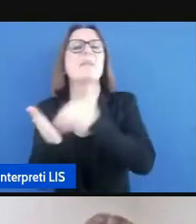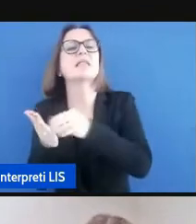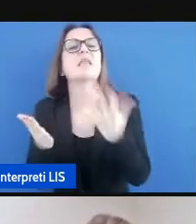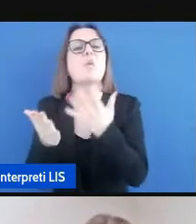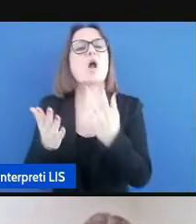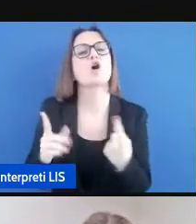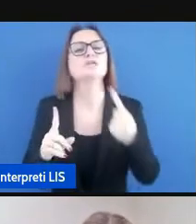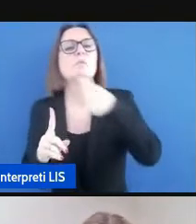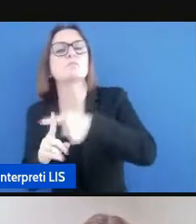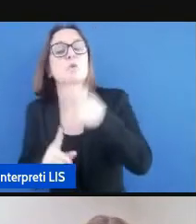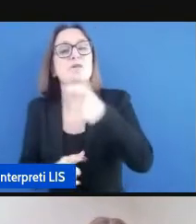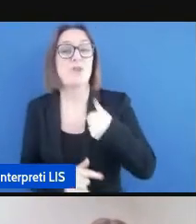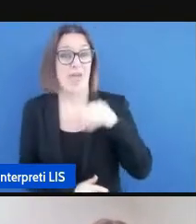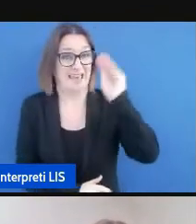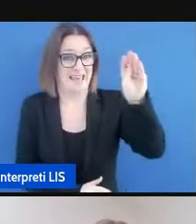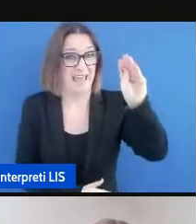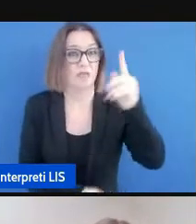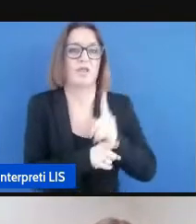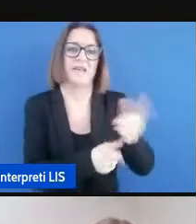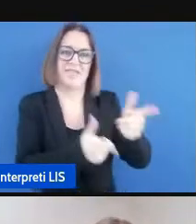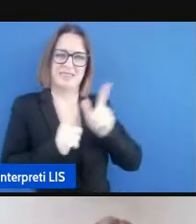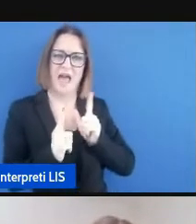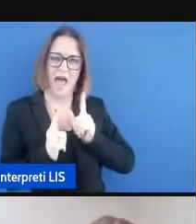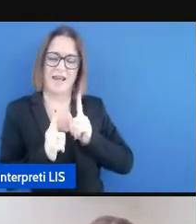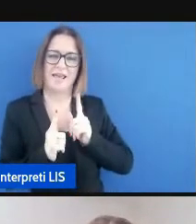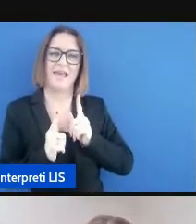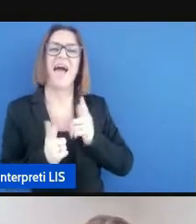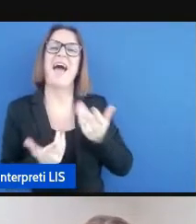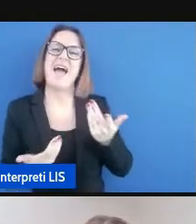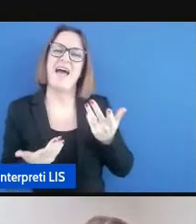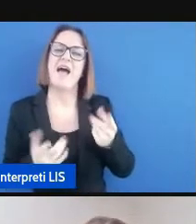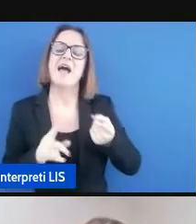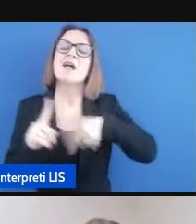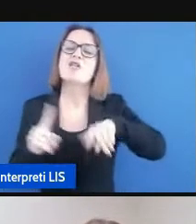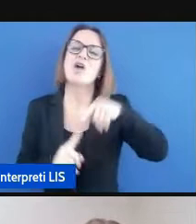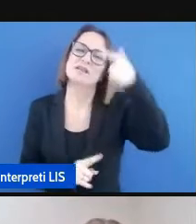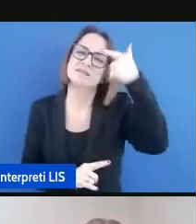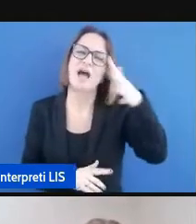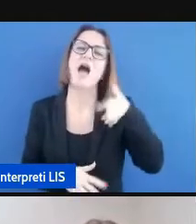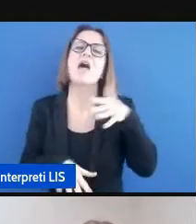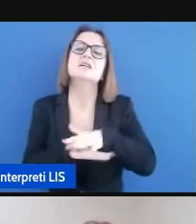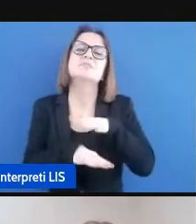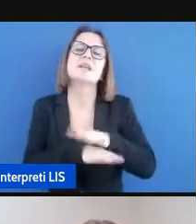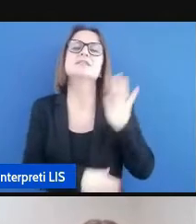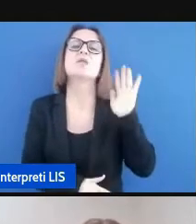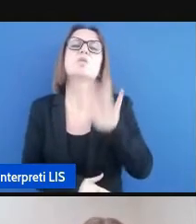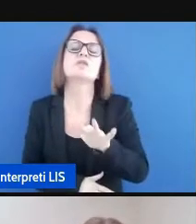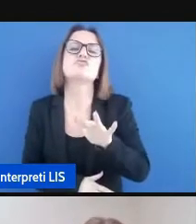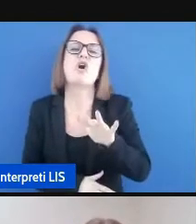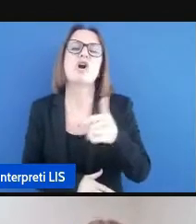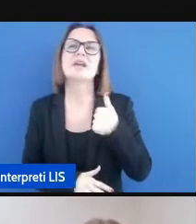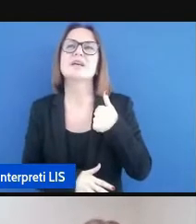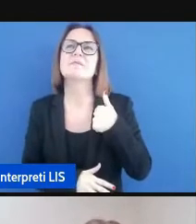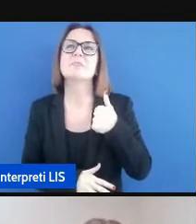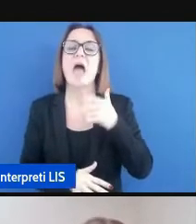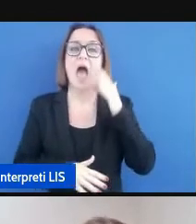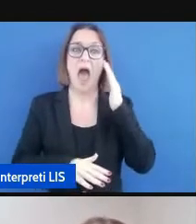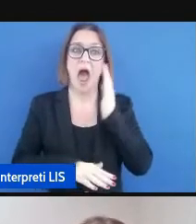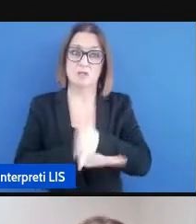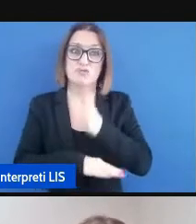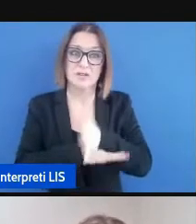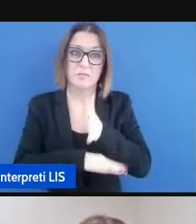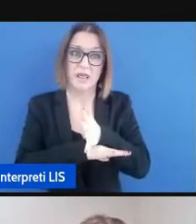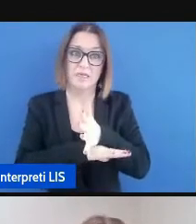te lo chiede noi sappiamo dalla nostra esperienza quotidiana che spesso l'accessibilità non c'è nemmeno quando